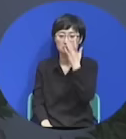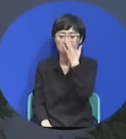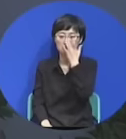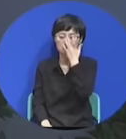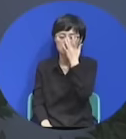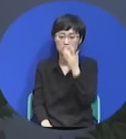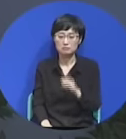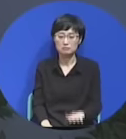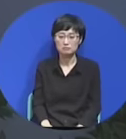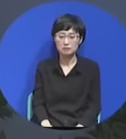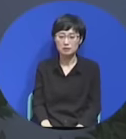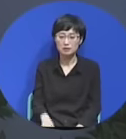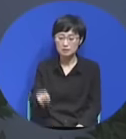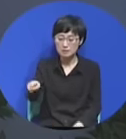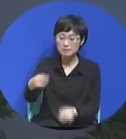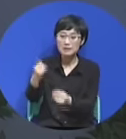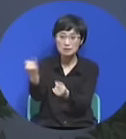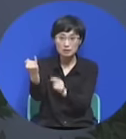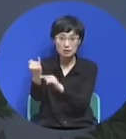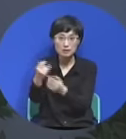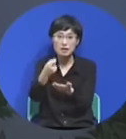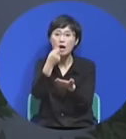이래가지고 편지를 한 거예요